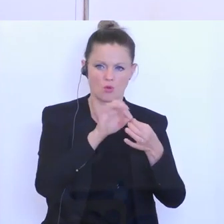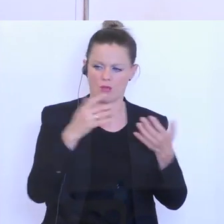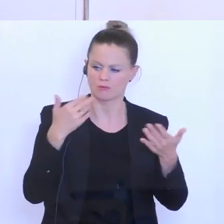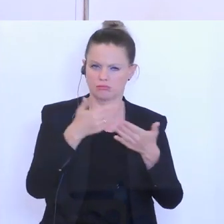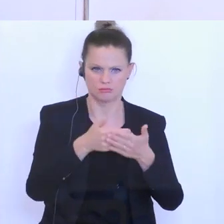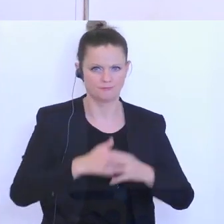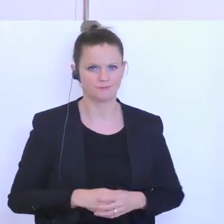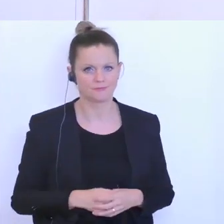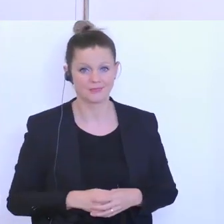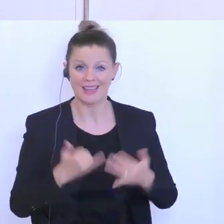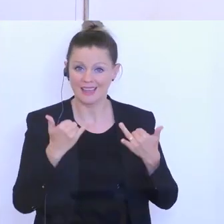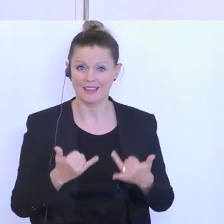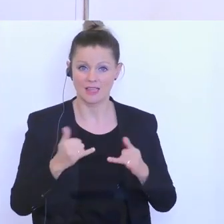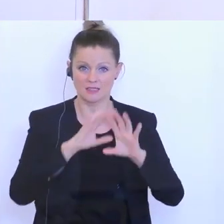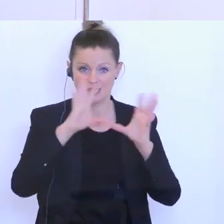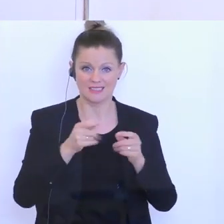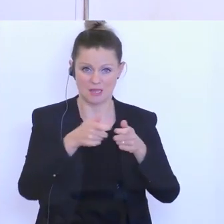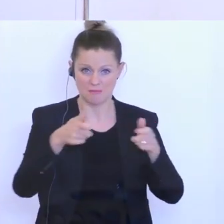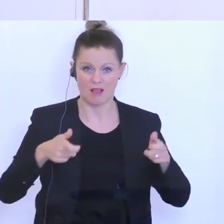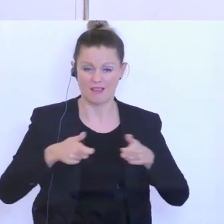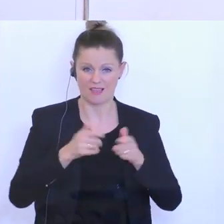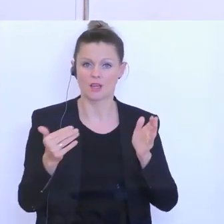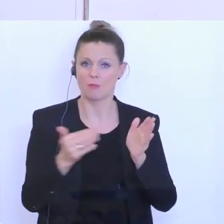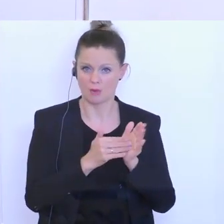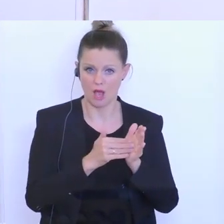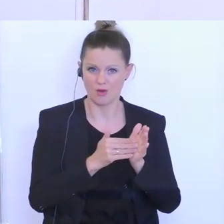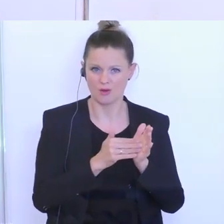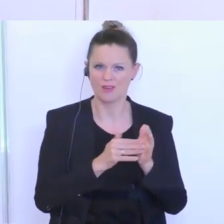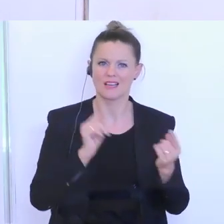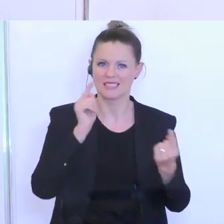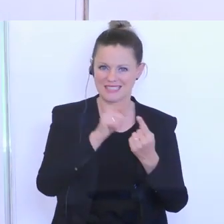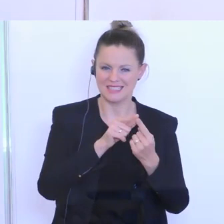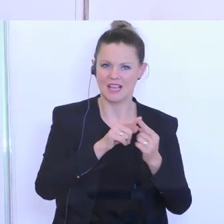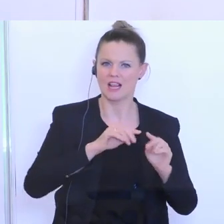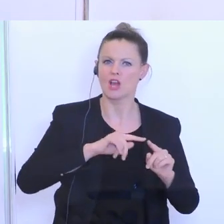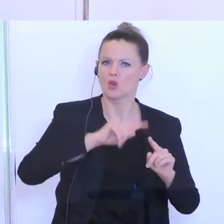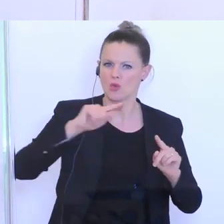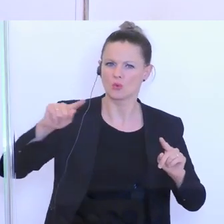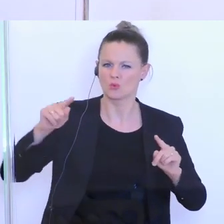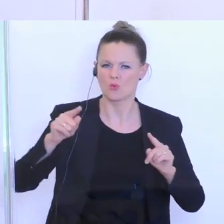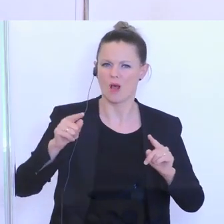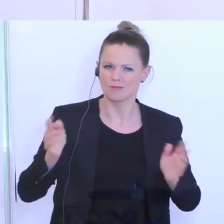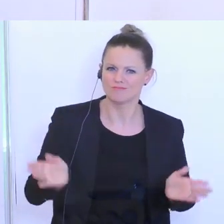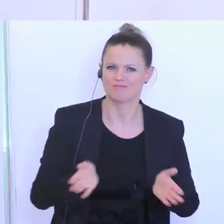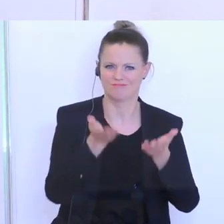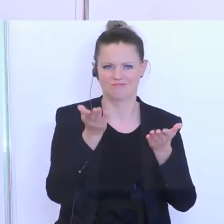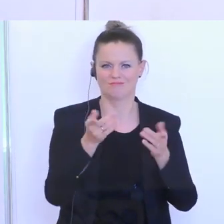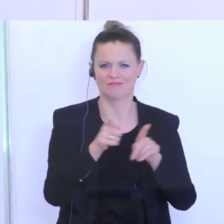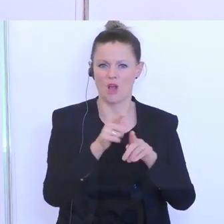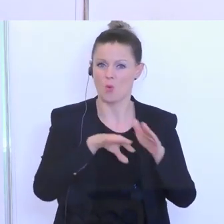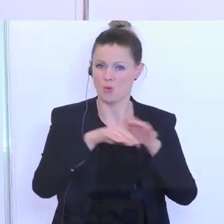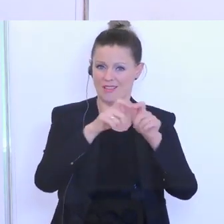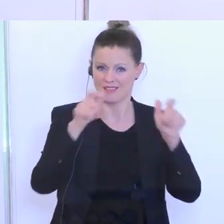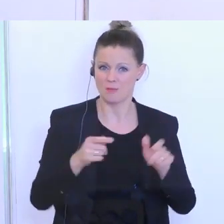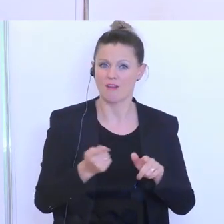Jetzt geht es darum, ein Gesamtpaket zu schnüren, um die Konjunktur voranzutreiben und dem Unternehmen langfristig auch